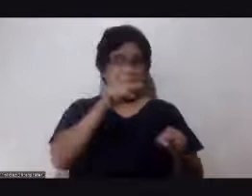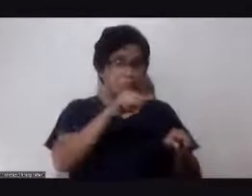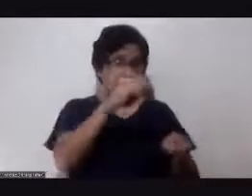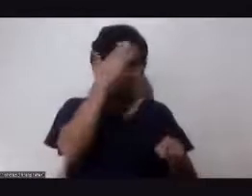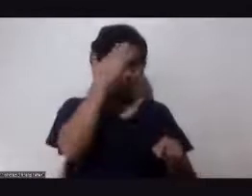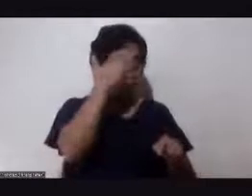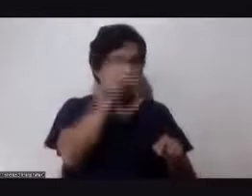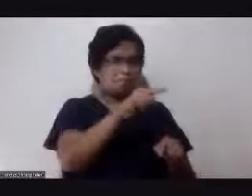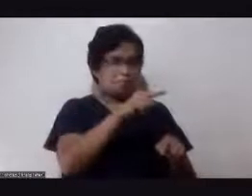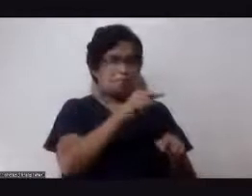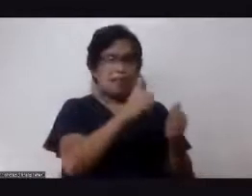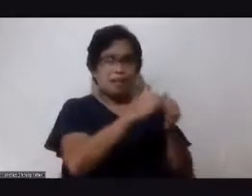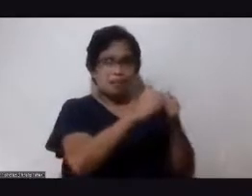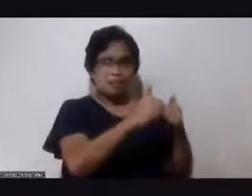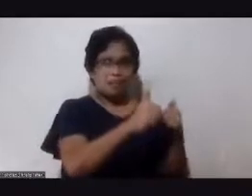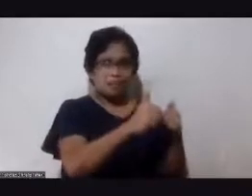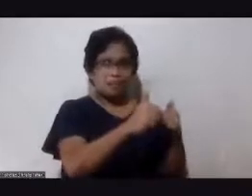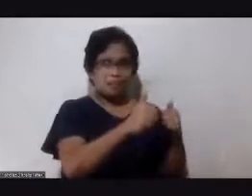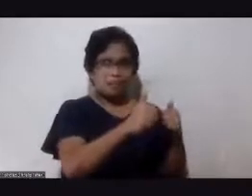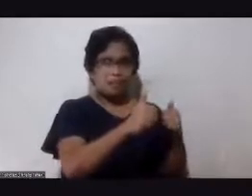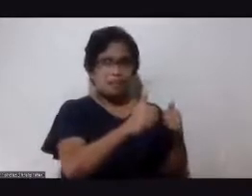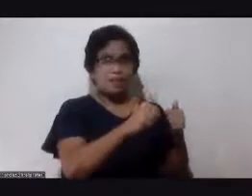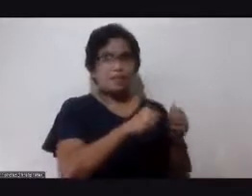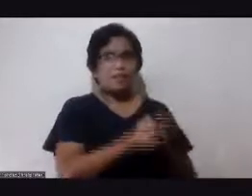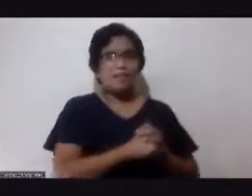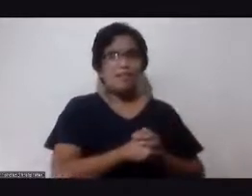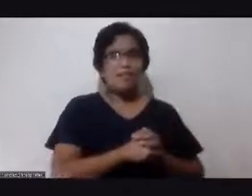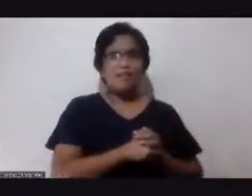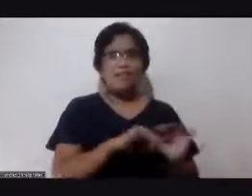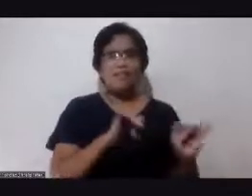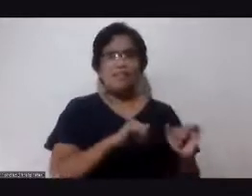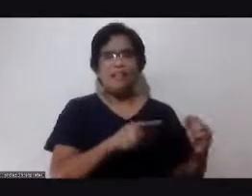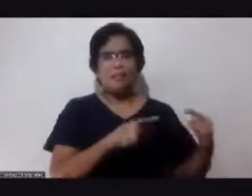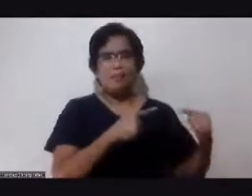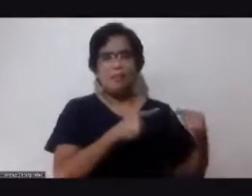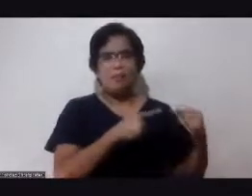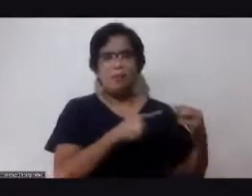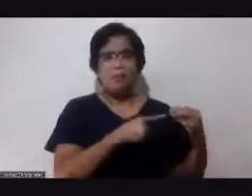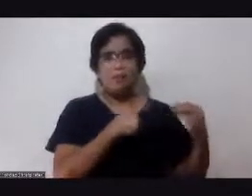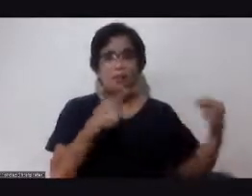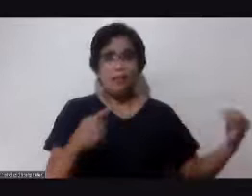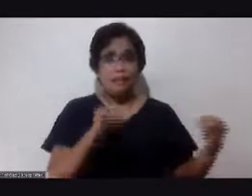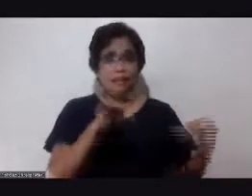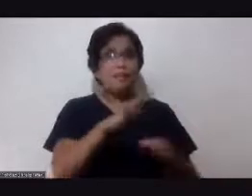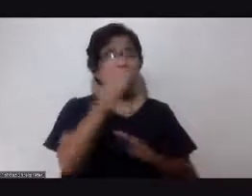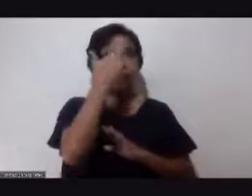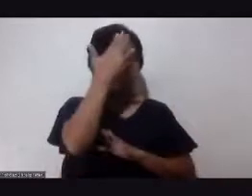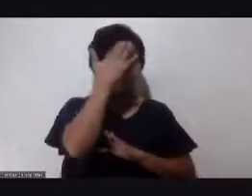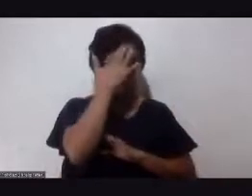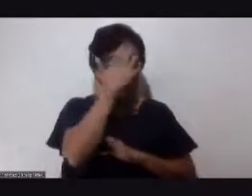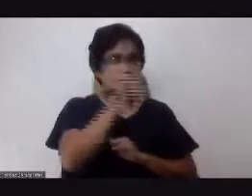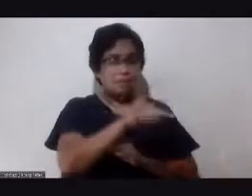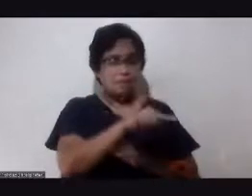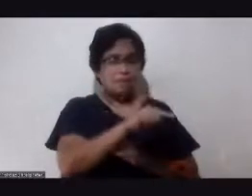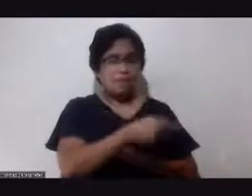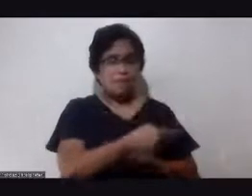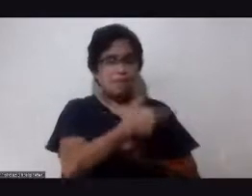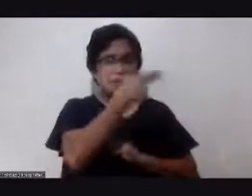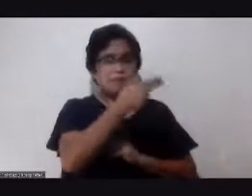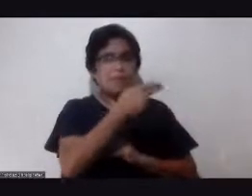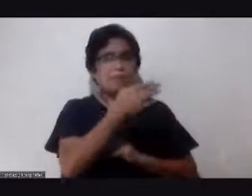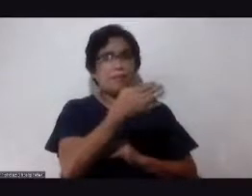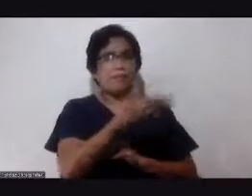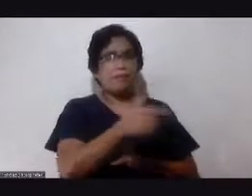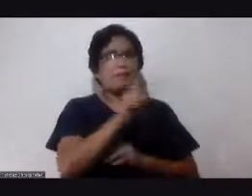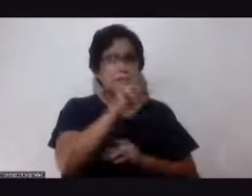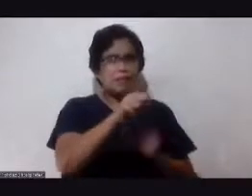kung ano yung, kung ano yung mga, yung sinasasas, on the opposite, Padre Benson, ano, kung alam mo naman yung nagpapataas nito, eh, iiwasan mo